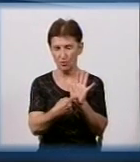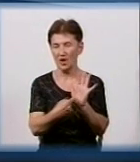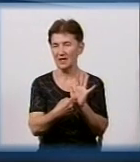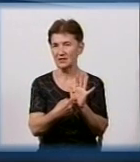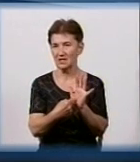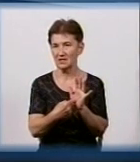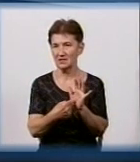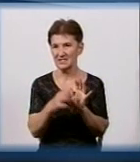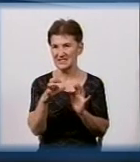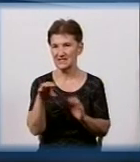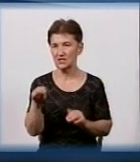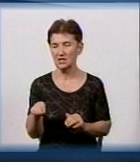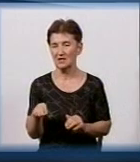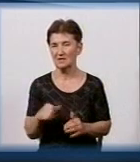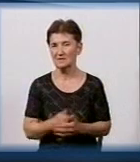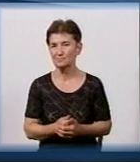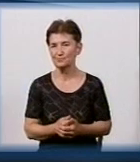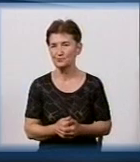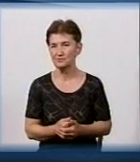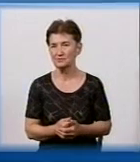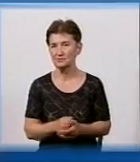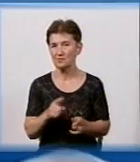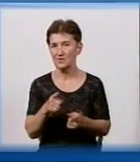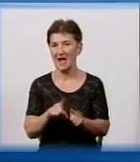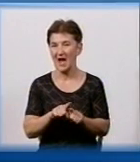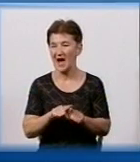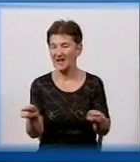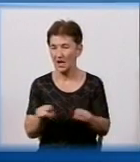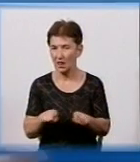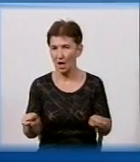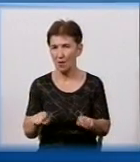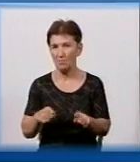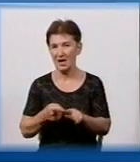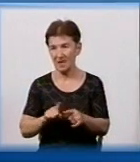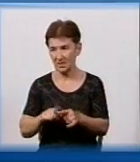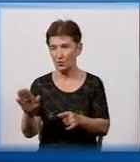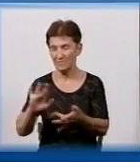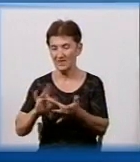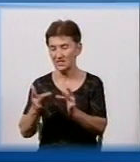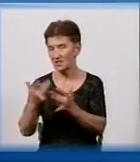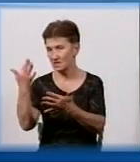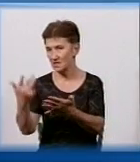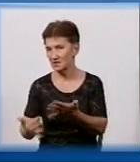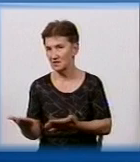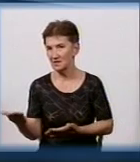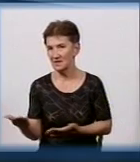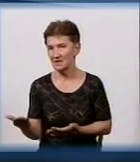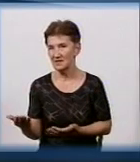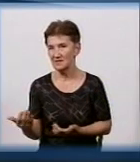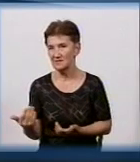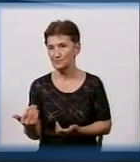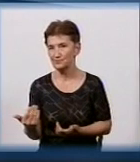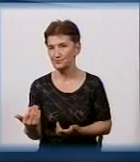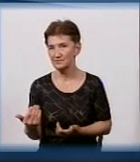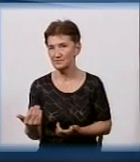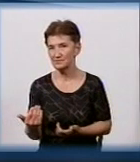і розповсюдження в даному випадку будемо говорити так. Тому що реклама наркотиків в інтернеті – це розповсюдження. Ну, я зрозумів ваші питання.